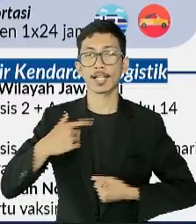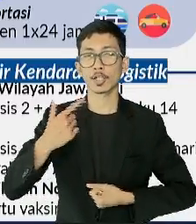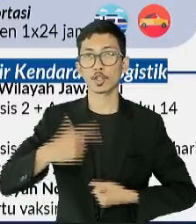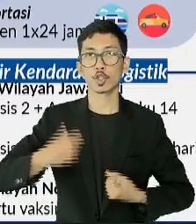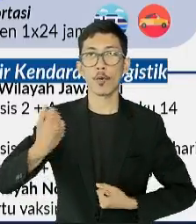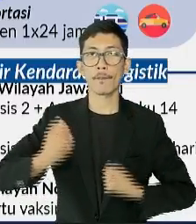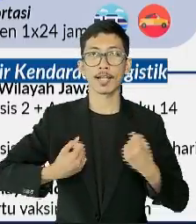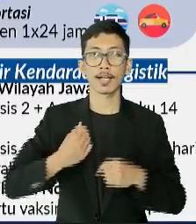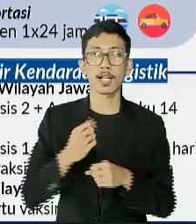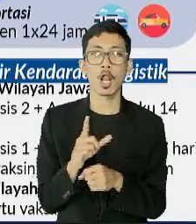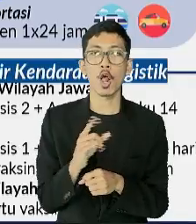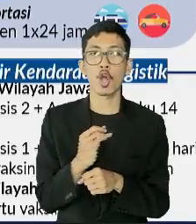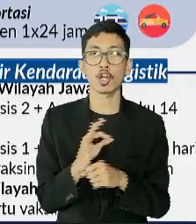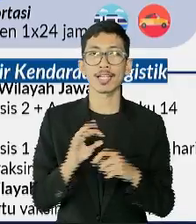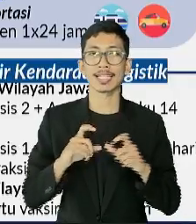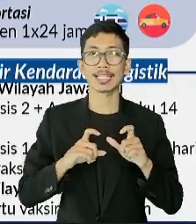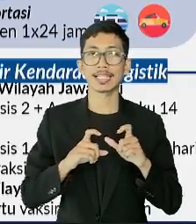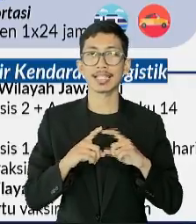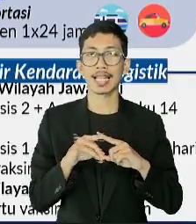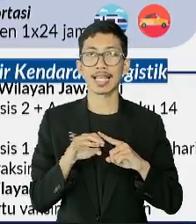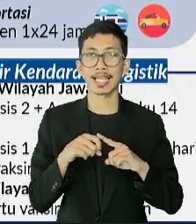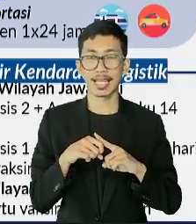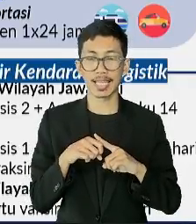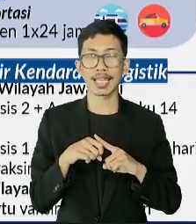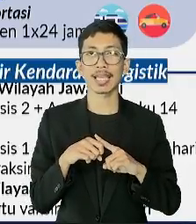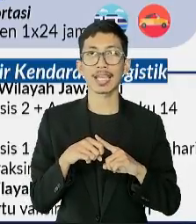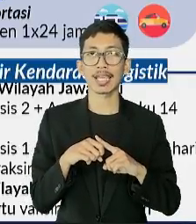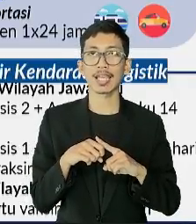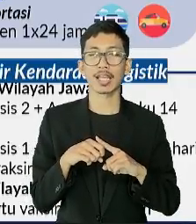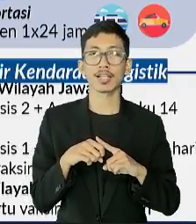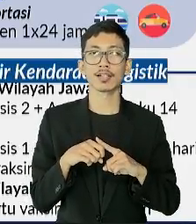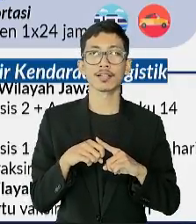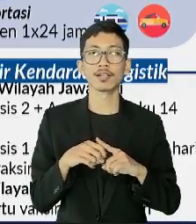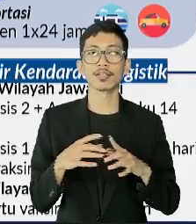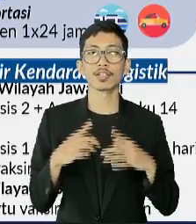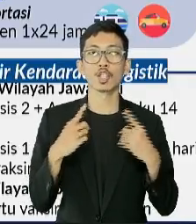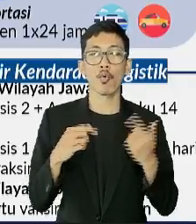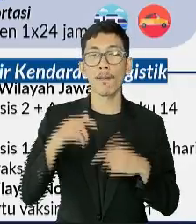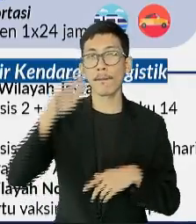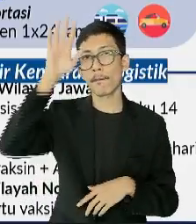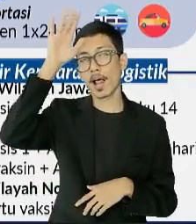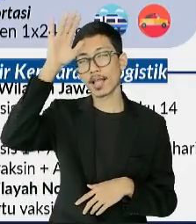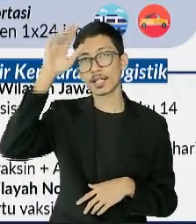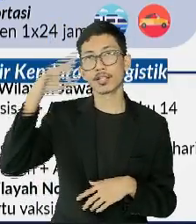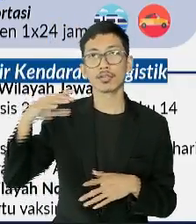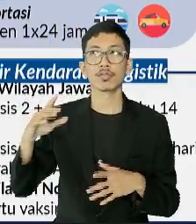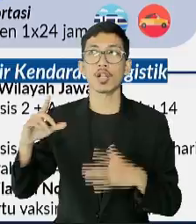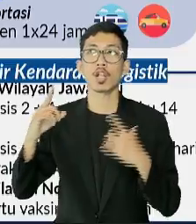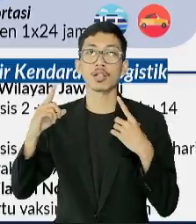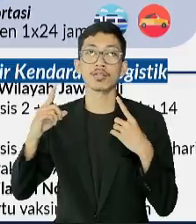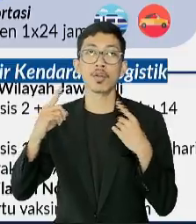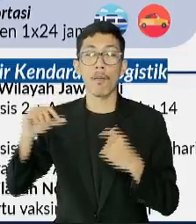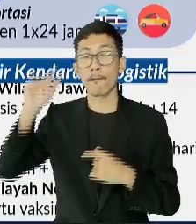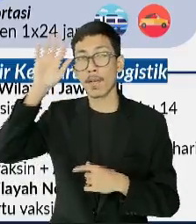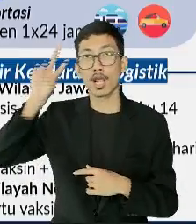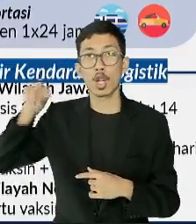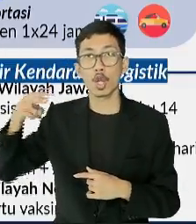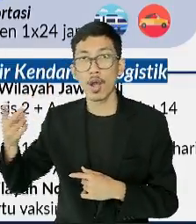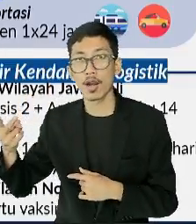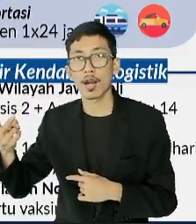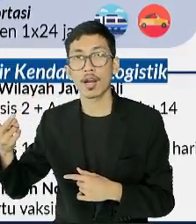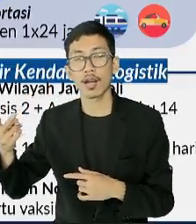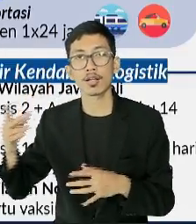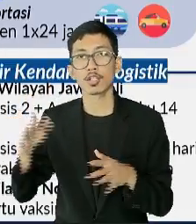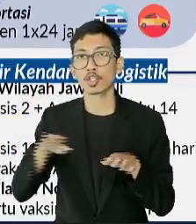pengelompokannya sesuai dengan wilayah perjalanannya yaitu menjadi wilayah Jawa Bali dan non-wilayah Jawa Bali dan